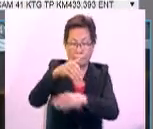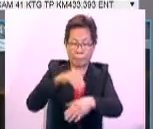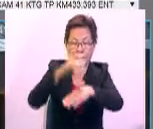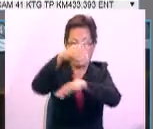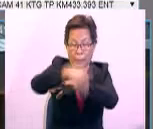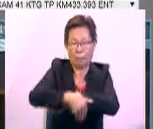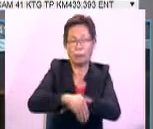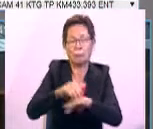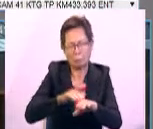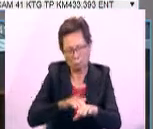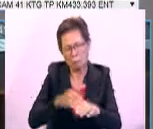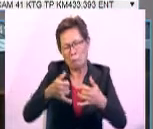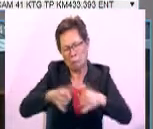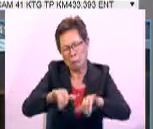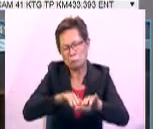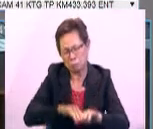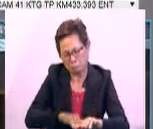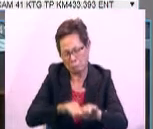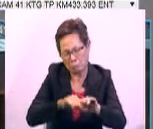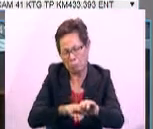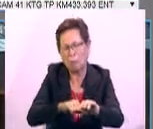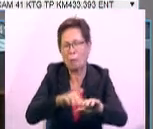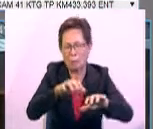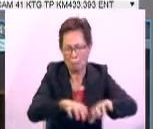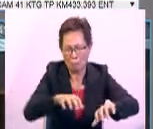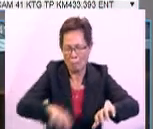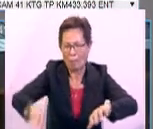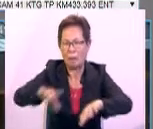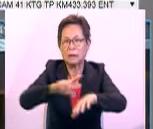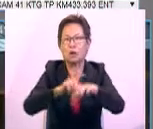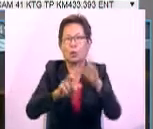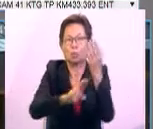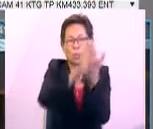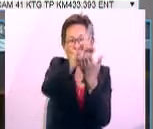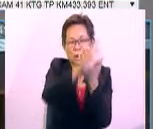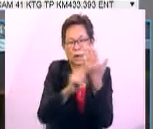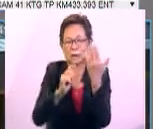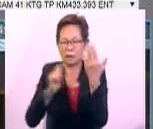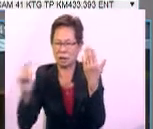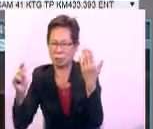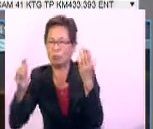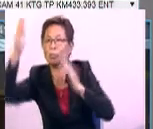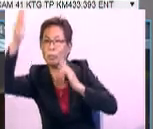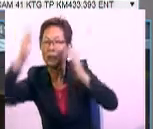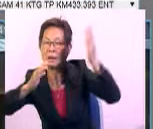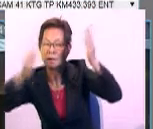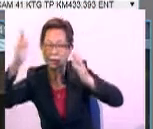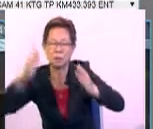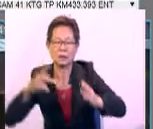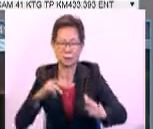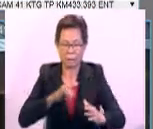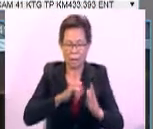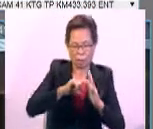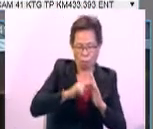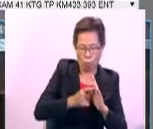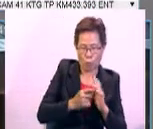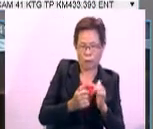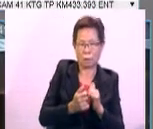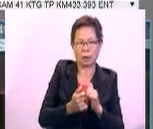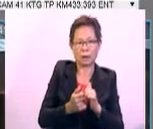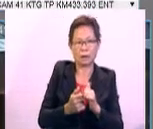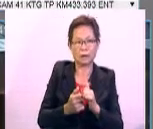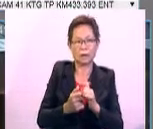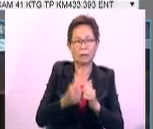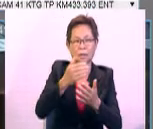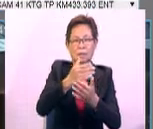masih lagi bergerak perlahan di beberapa lokasi di bahagian utara dan timur tanah air. Saya mulakan laporan dengan tinjauan